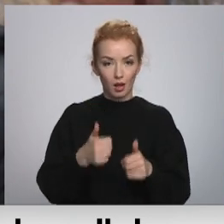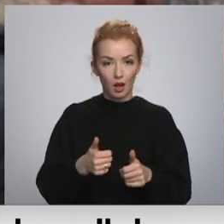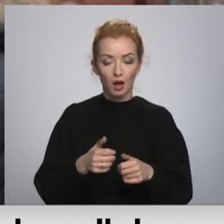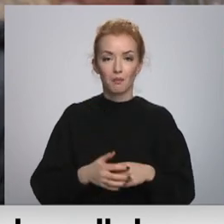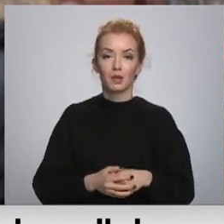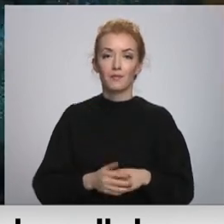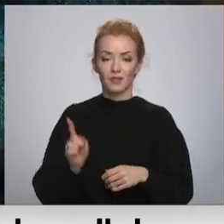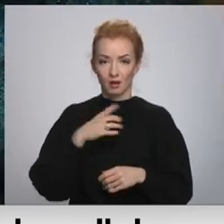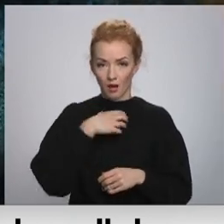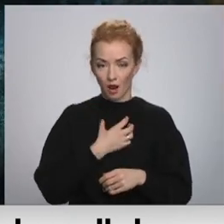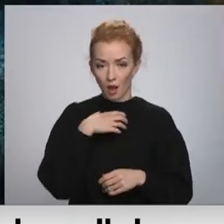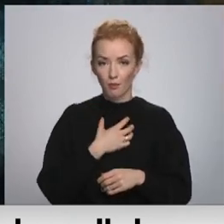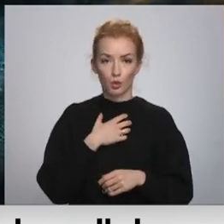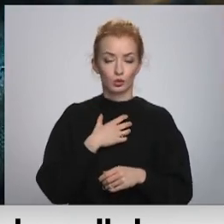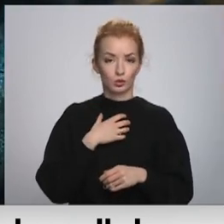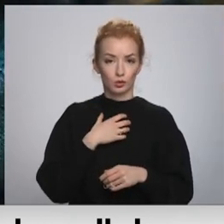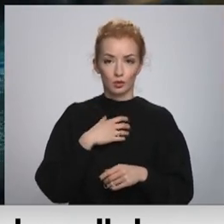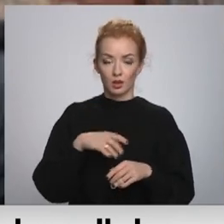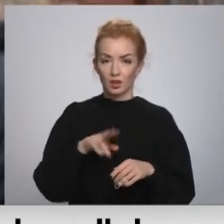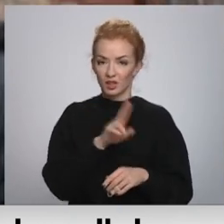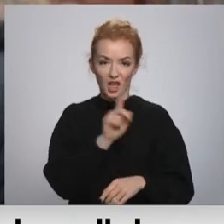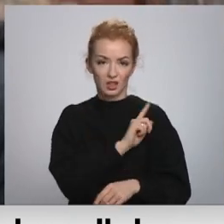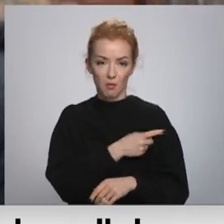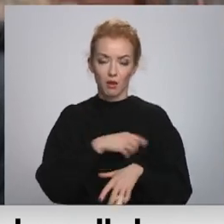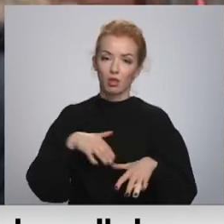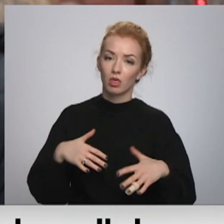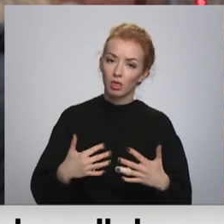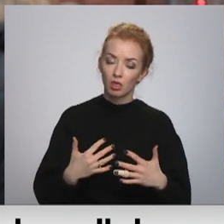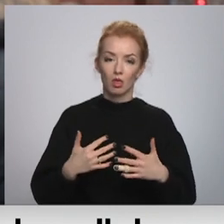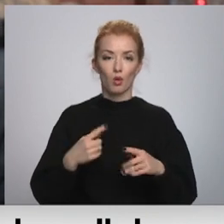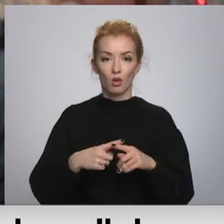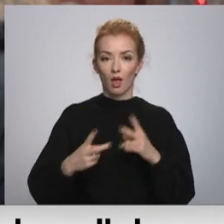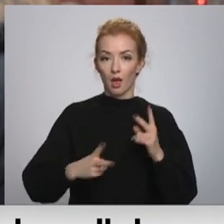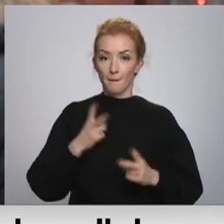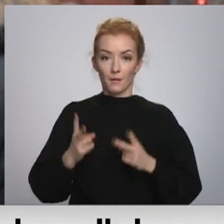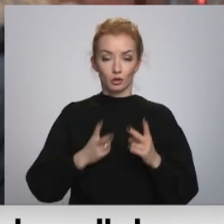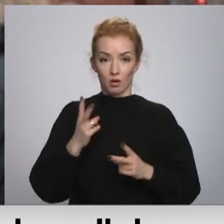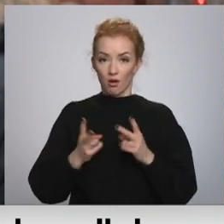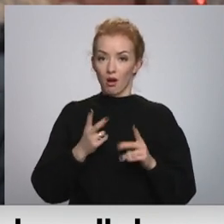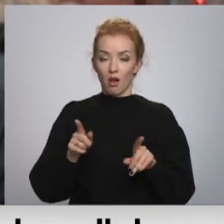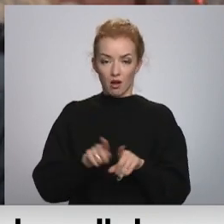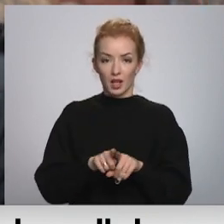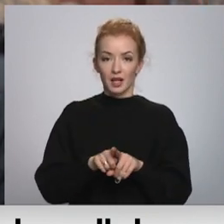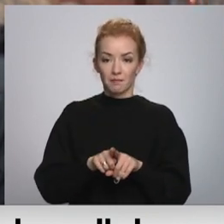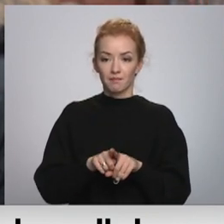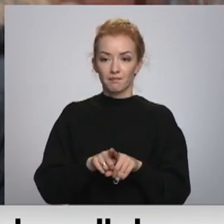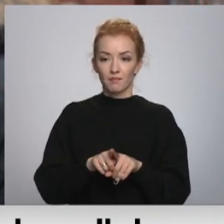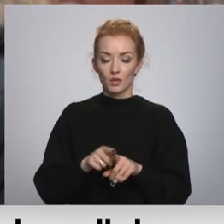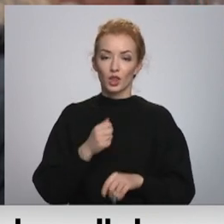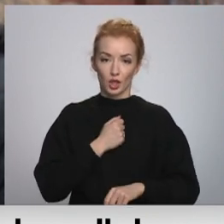klēpus, kurš nepāriet, nespēks. Tas emocionālais fonds man arī ir tāds, ka,